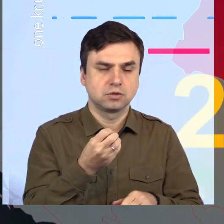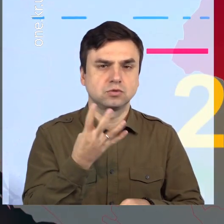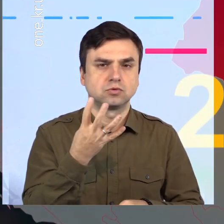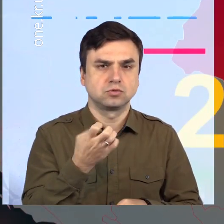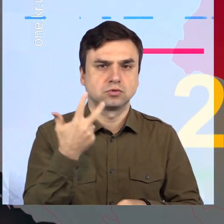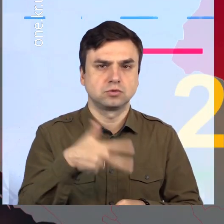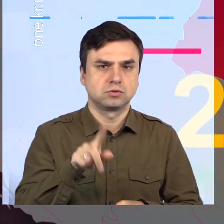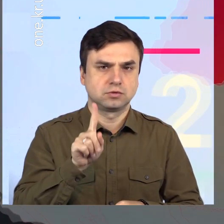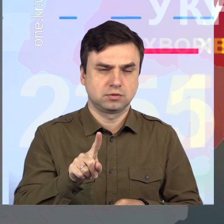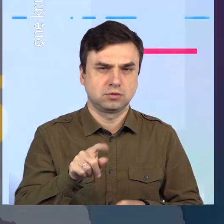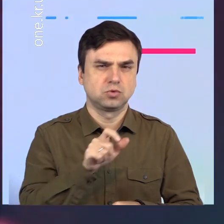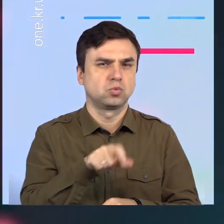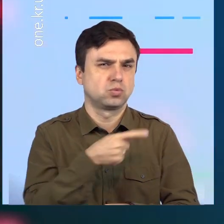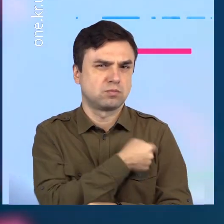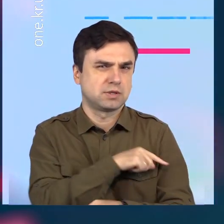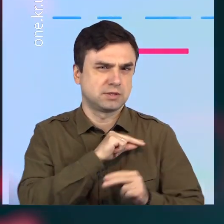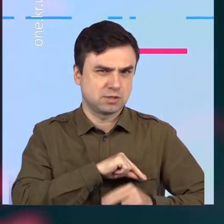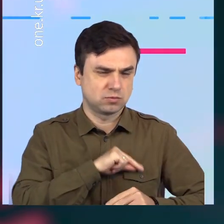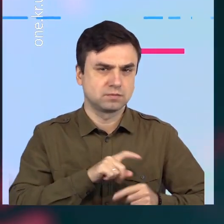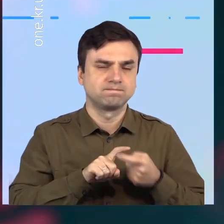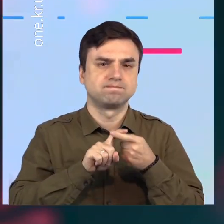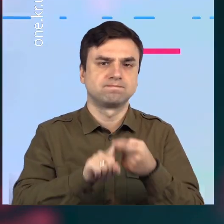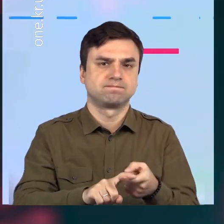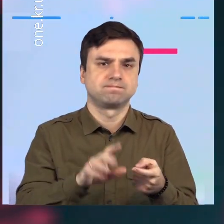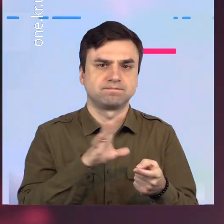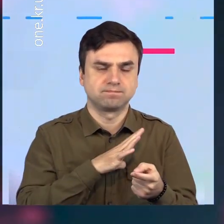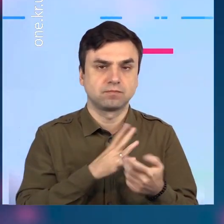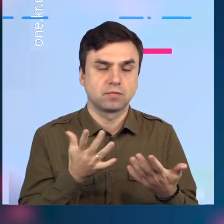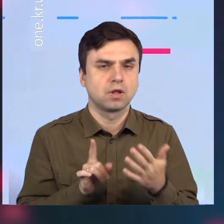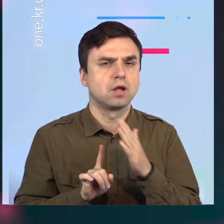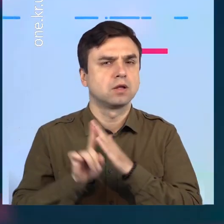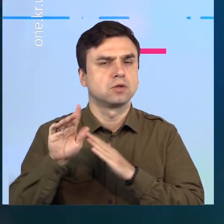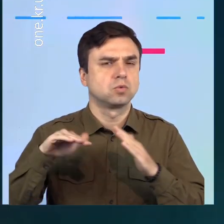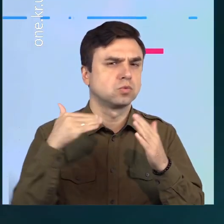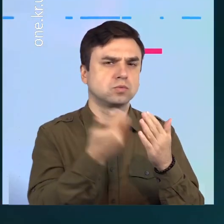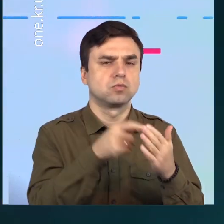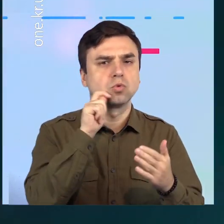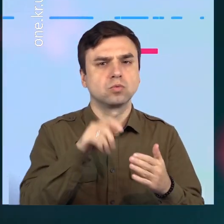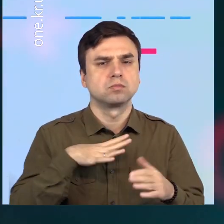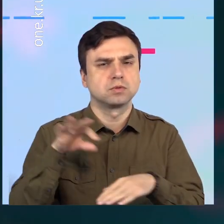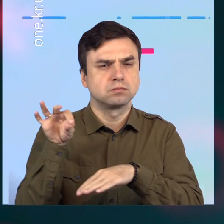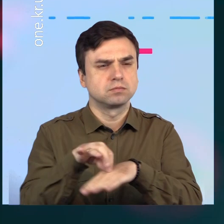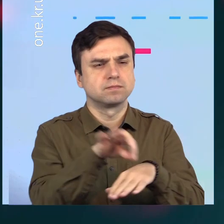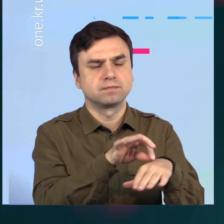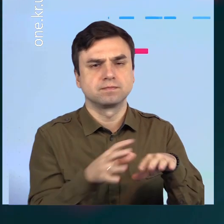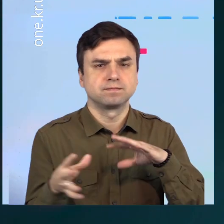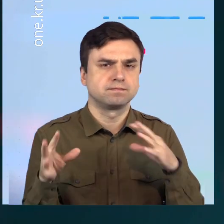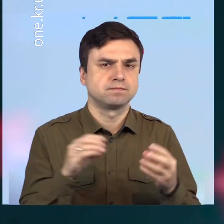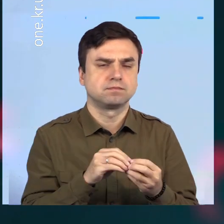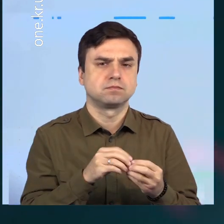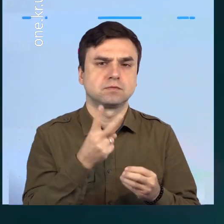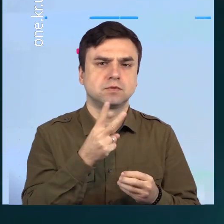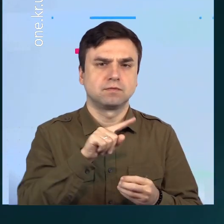також 431 медичний працівник. Таким чином, загальна статистика інфікованих з початку епідемії в Україні